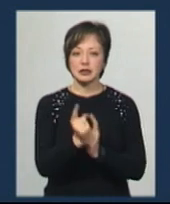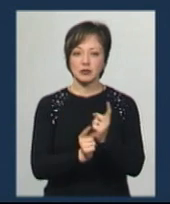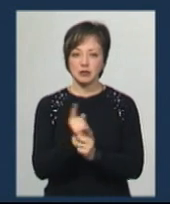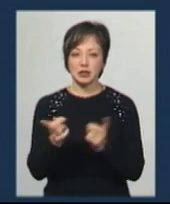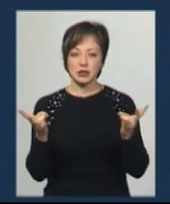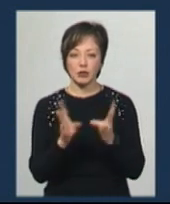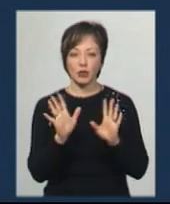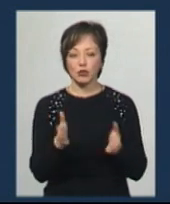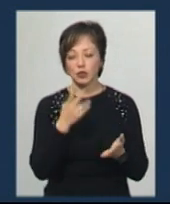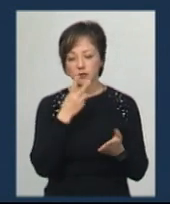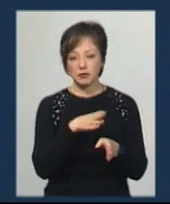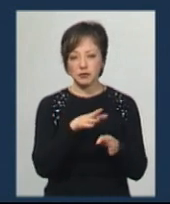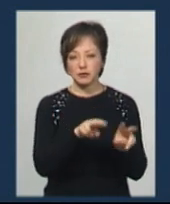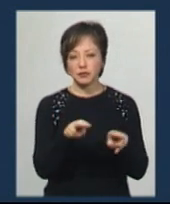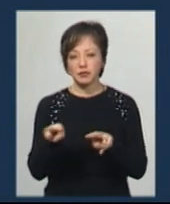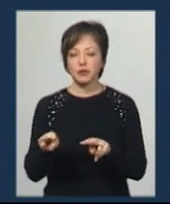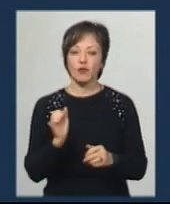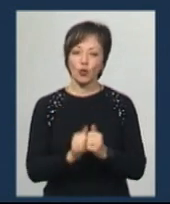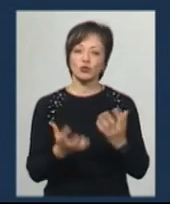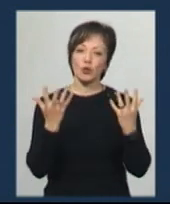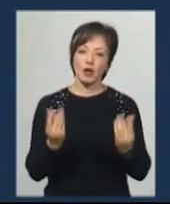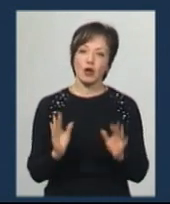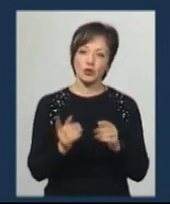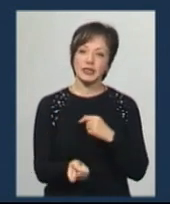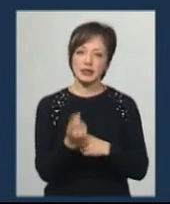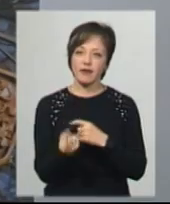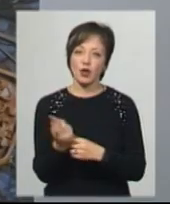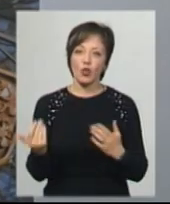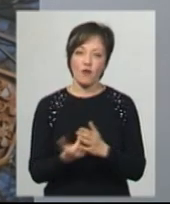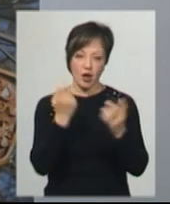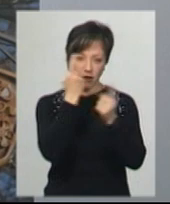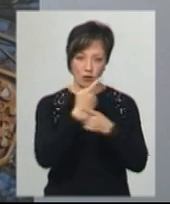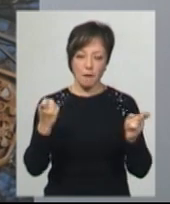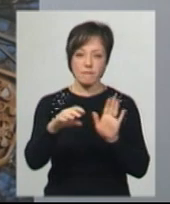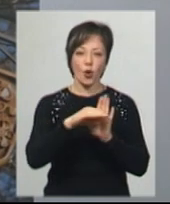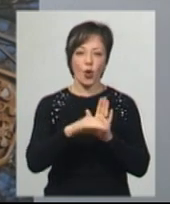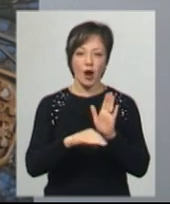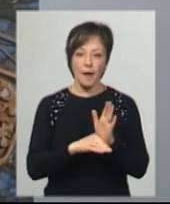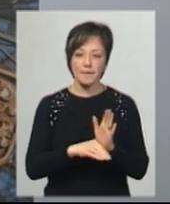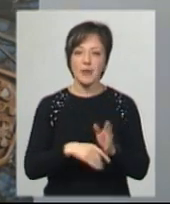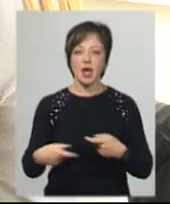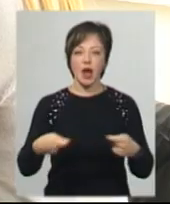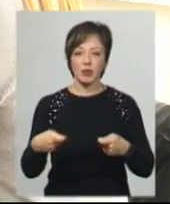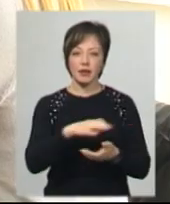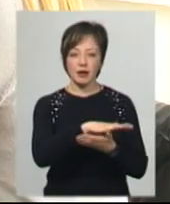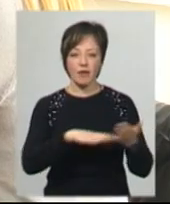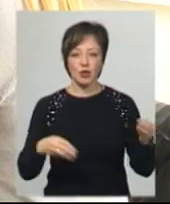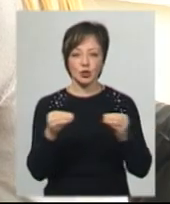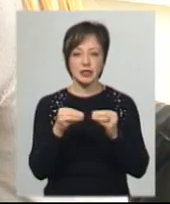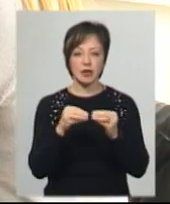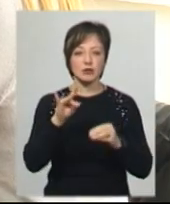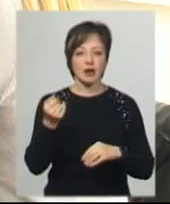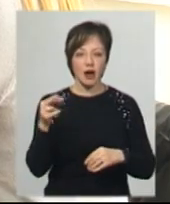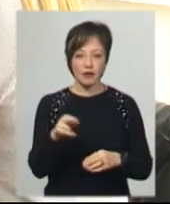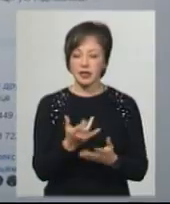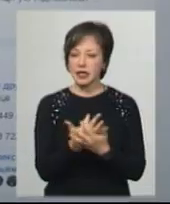треба буде спостерігати, тобто кожного дня буде з'являтися нова інформація. У програмі ярмарку онлайн, котрий триватиме до 10 травня,